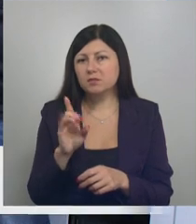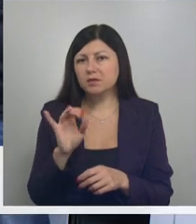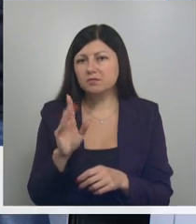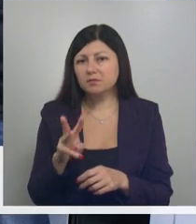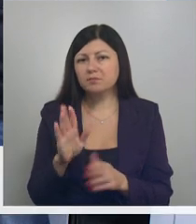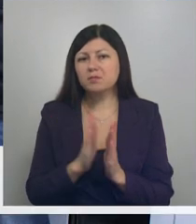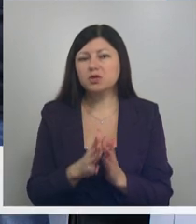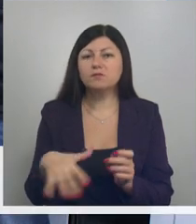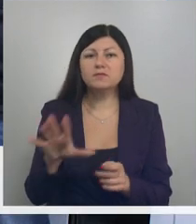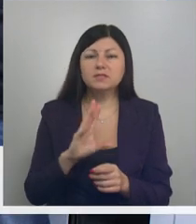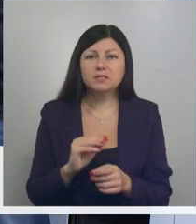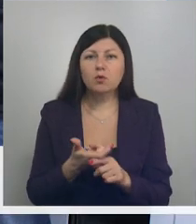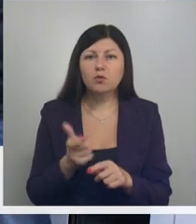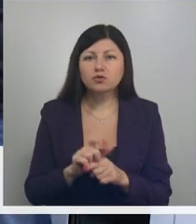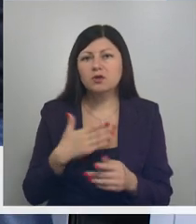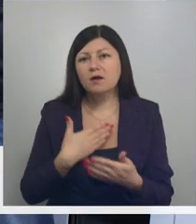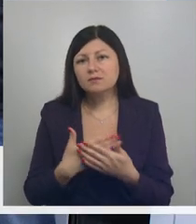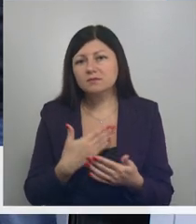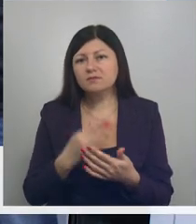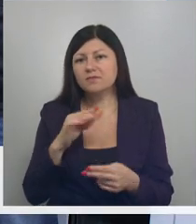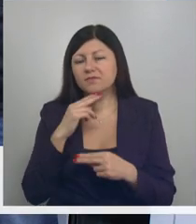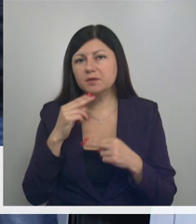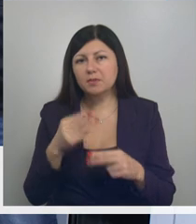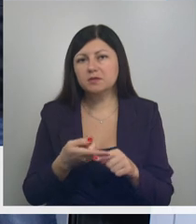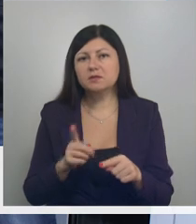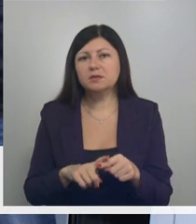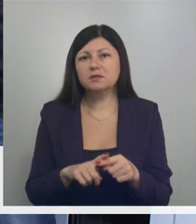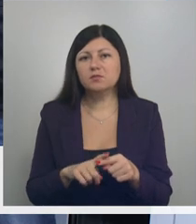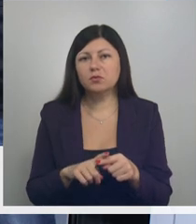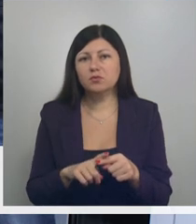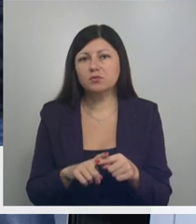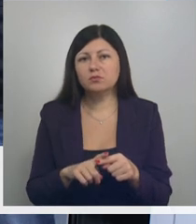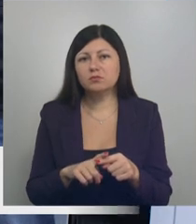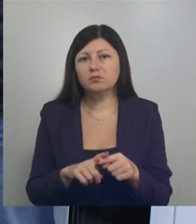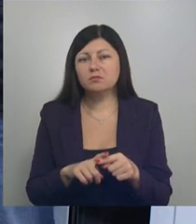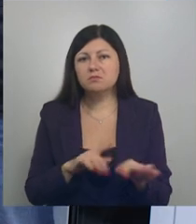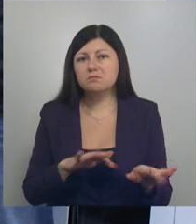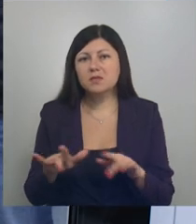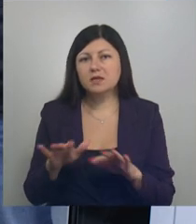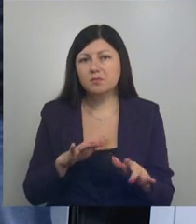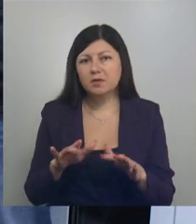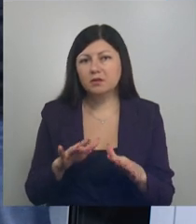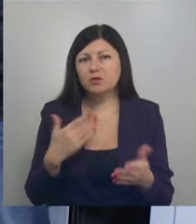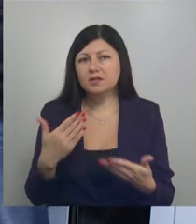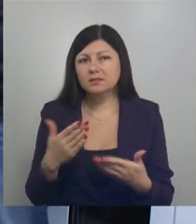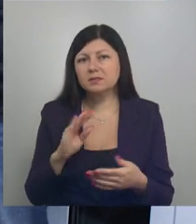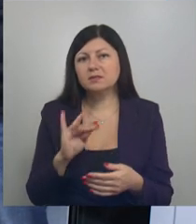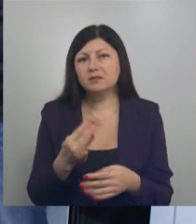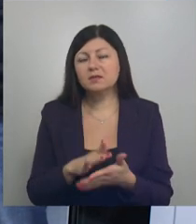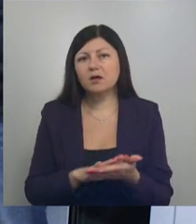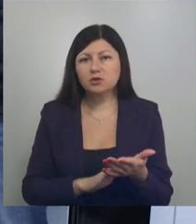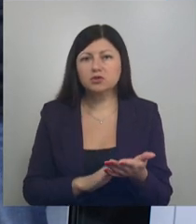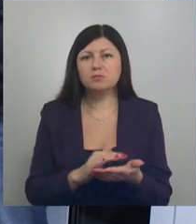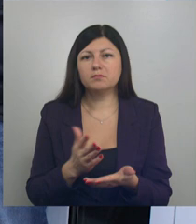всех очень активно и внимательно к этому мероприятию отнестись и дальше